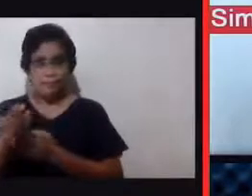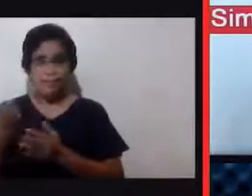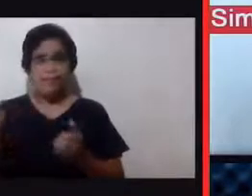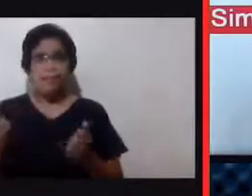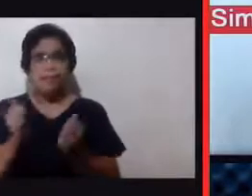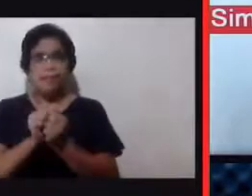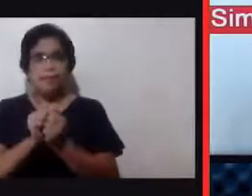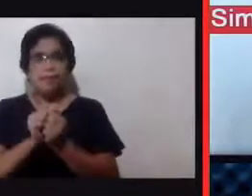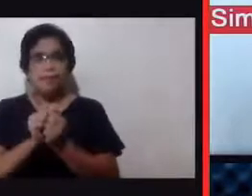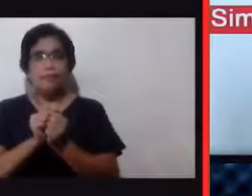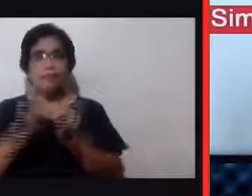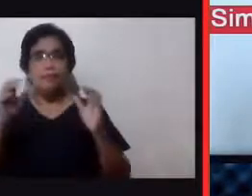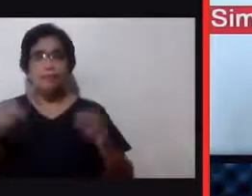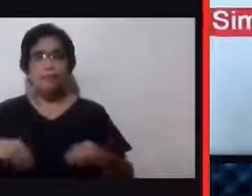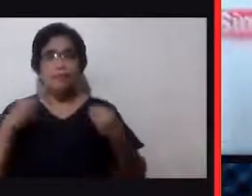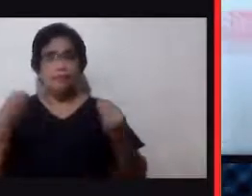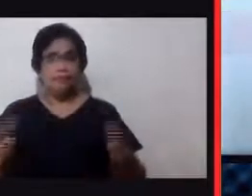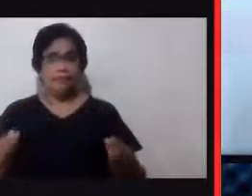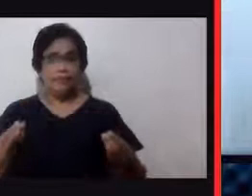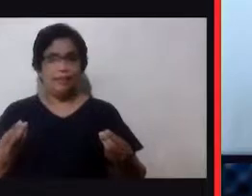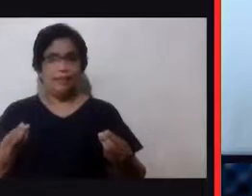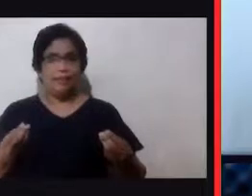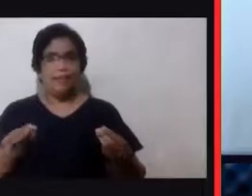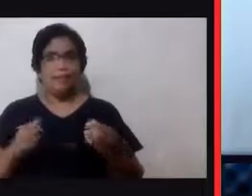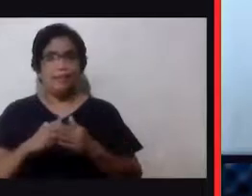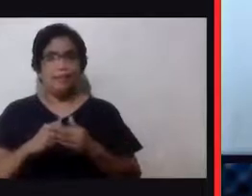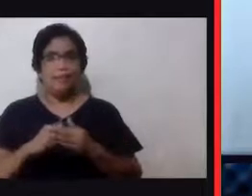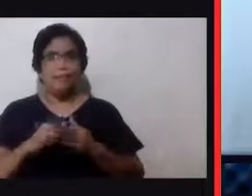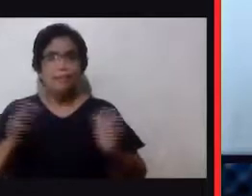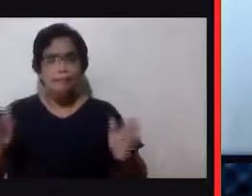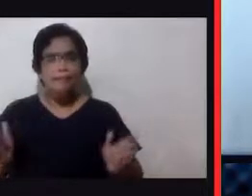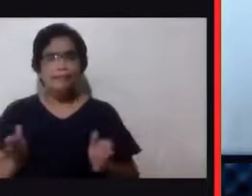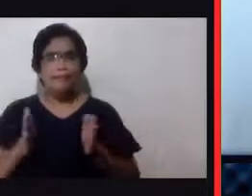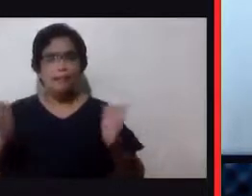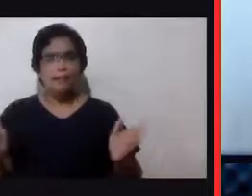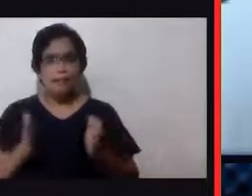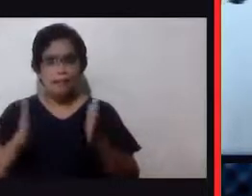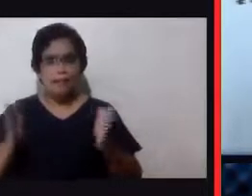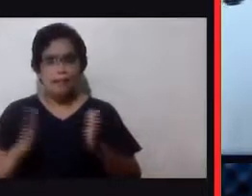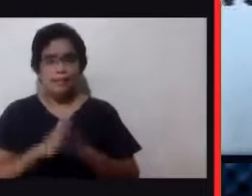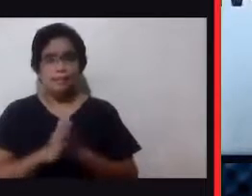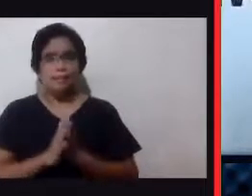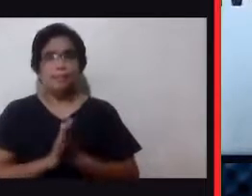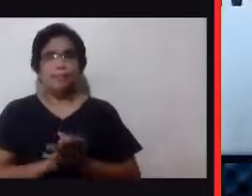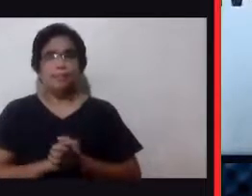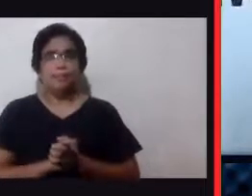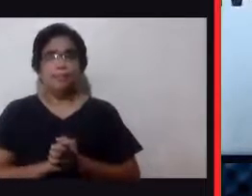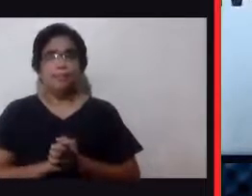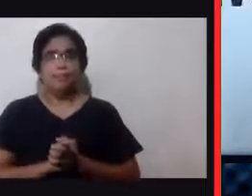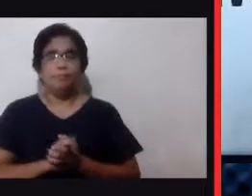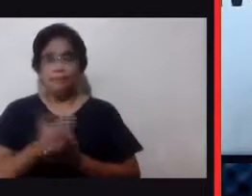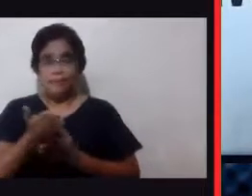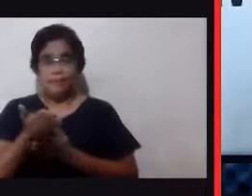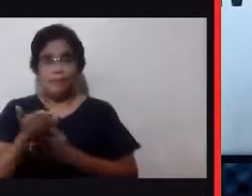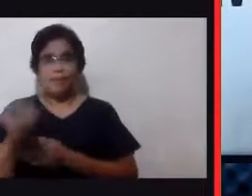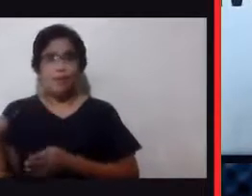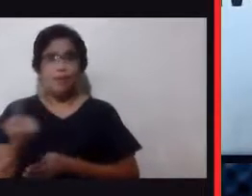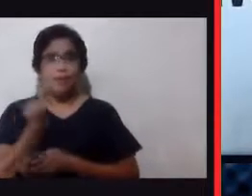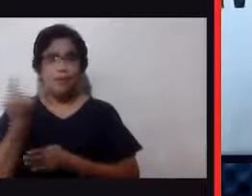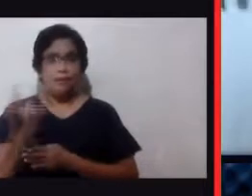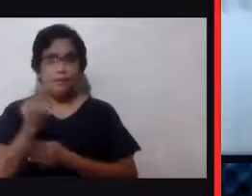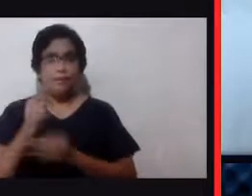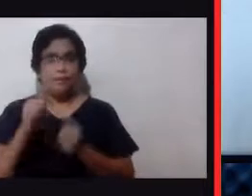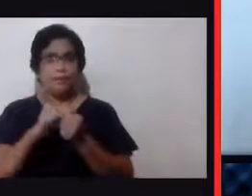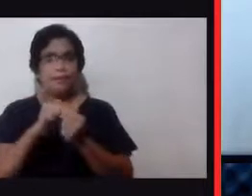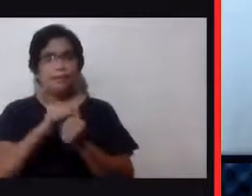magbibigay ng encouragement sa mga makakarinig. Okay? At nandyan naman po palagi ang ating Panginoon.